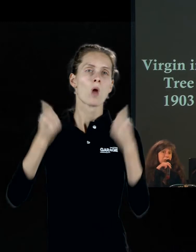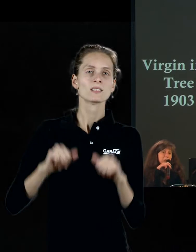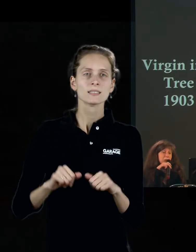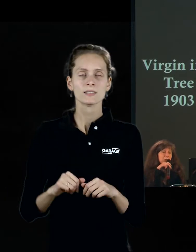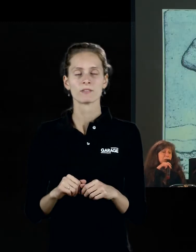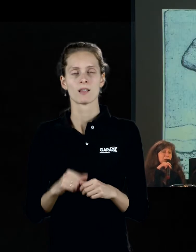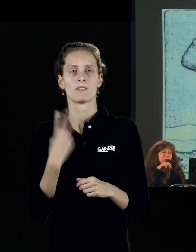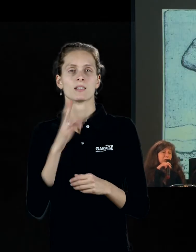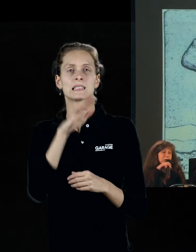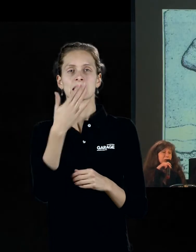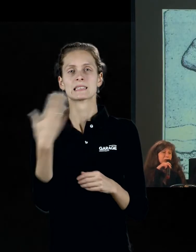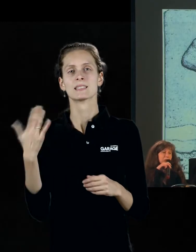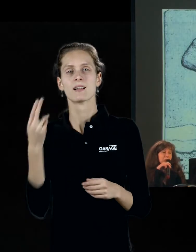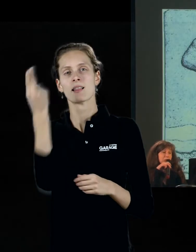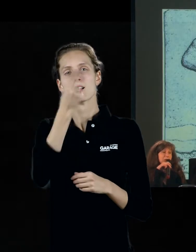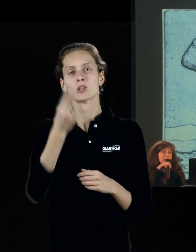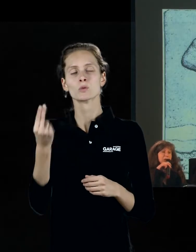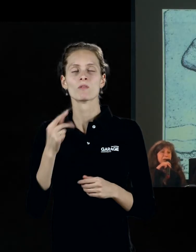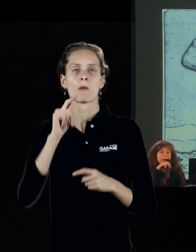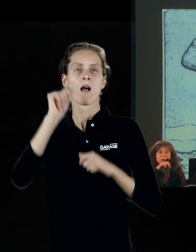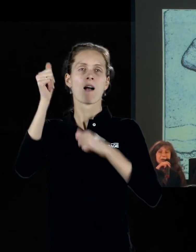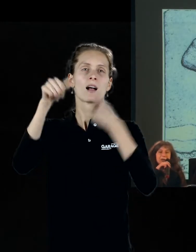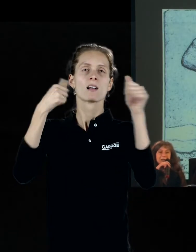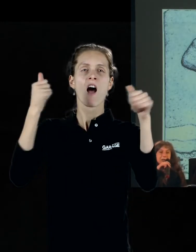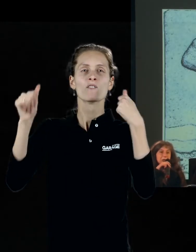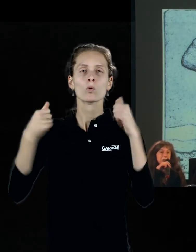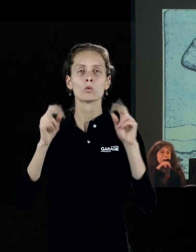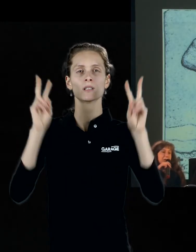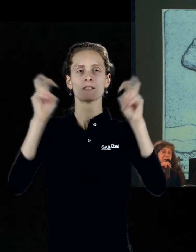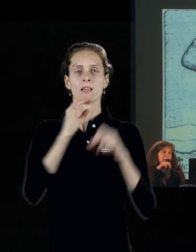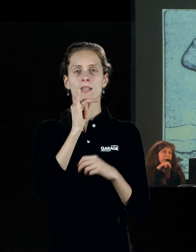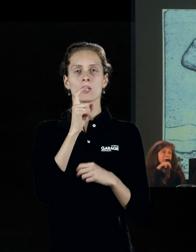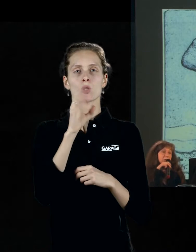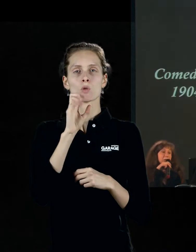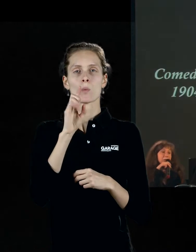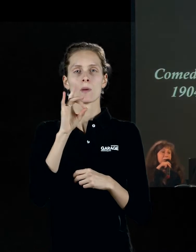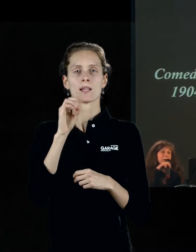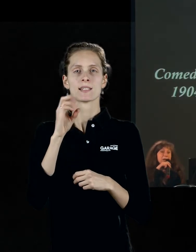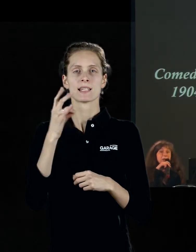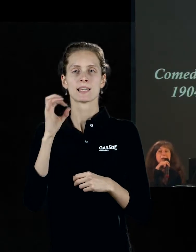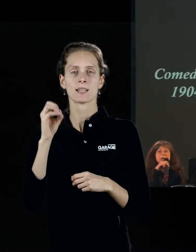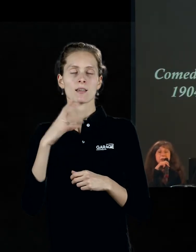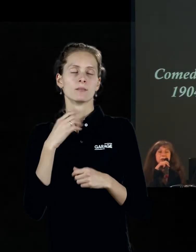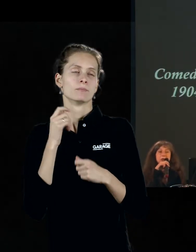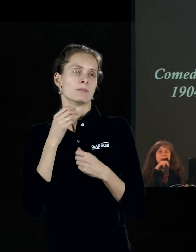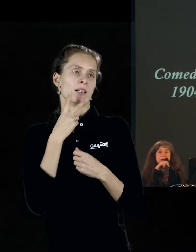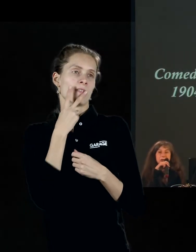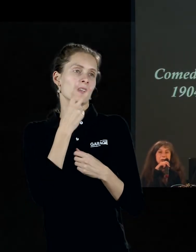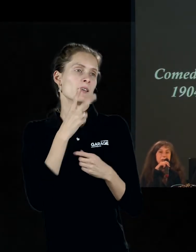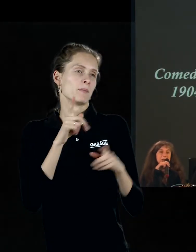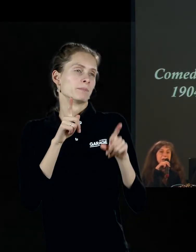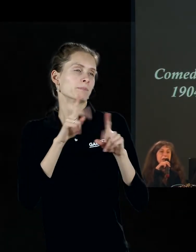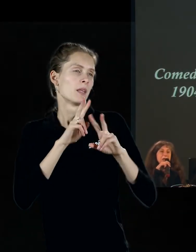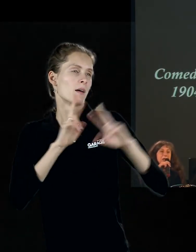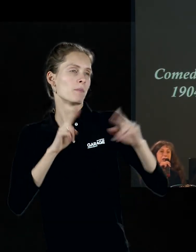Цикл рисунков, гравюр, который называется «Изобретение», такая дань символистскому искусству